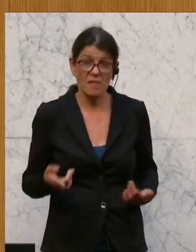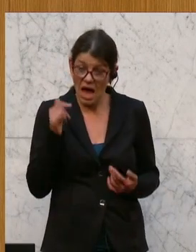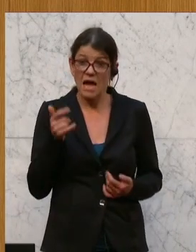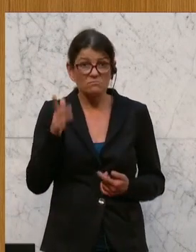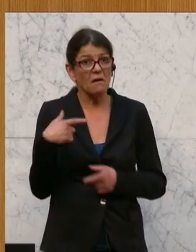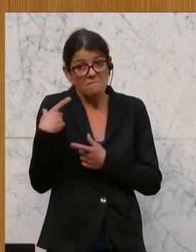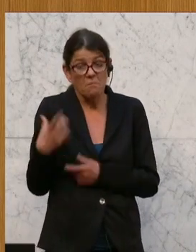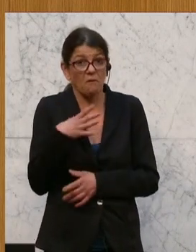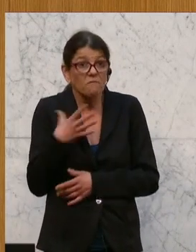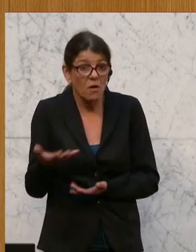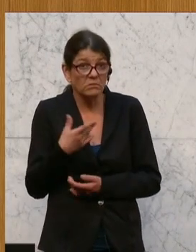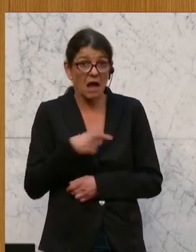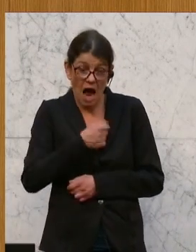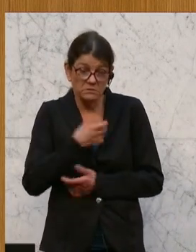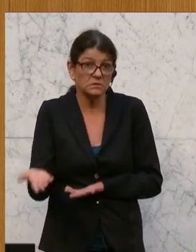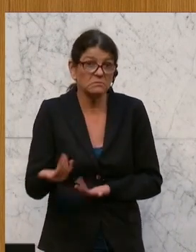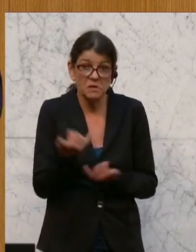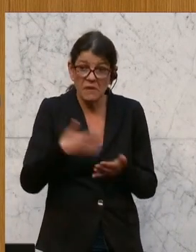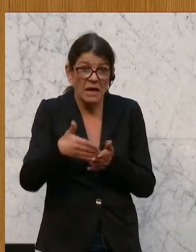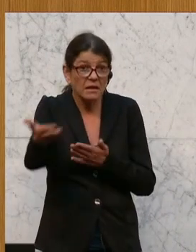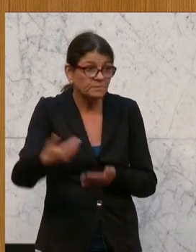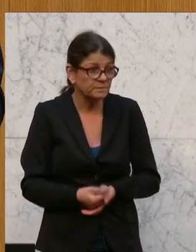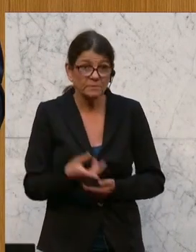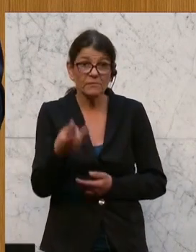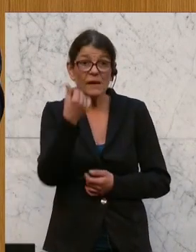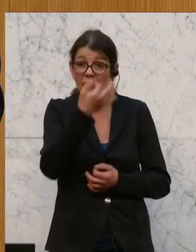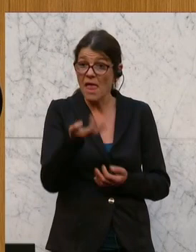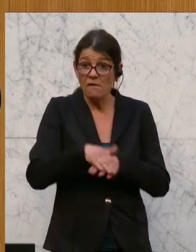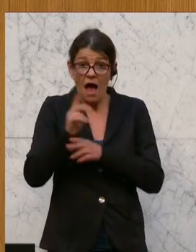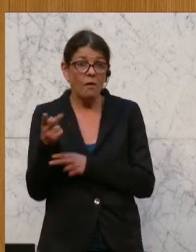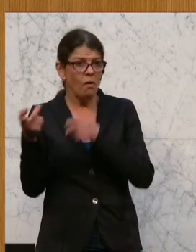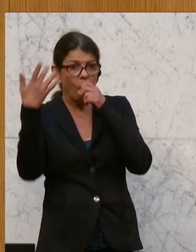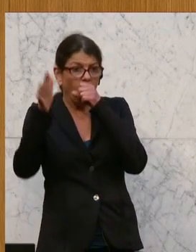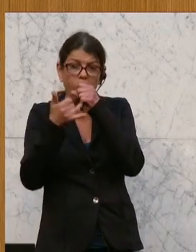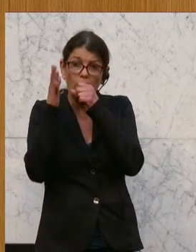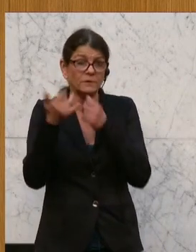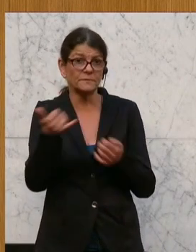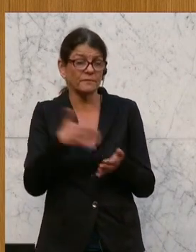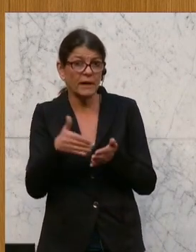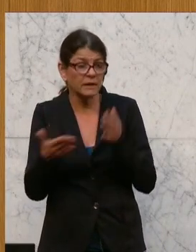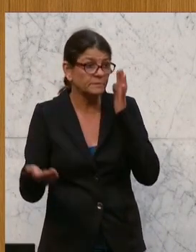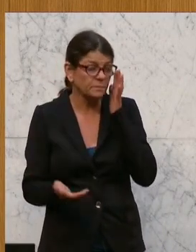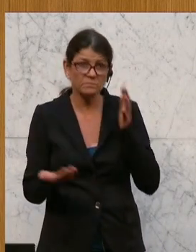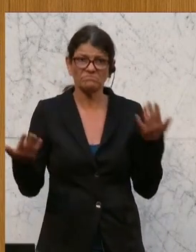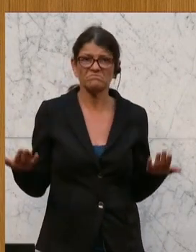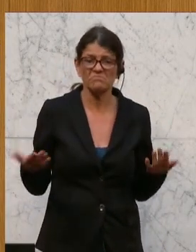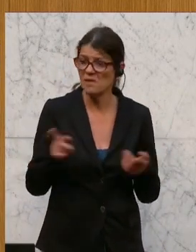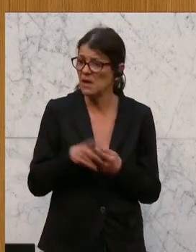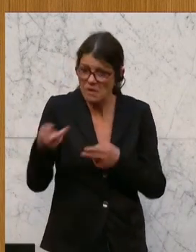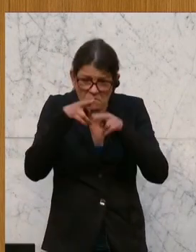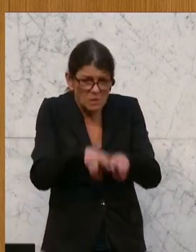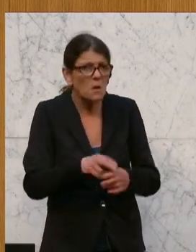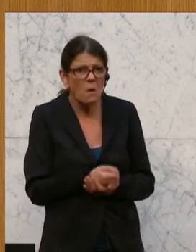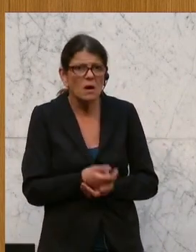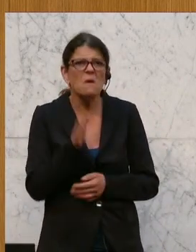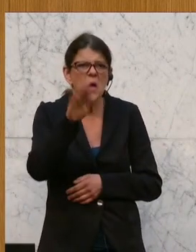Existenz fürchten. 2000 Menschen, von einem Tag auf den anderen nicht wissen, wie es weitergehen soll. Und auch wenn Ihnen hier versprochen